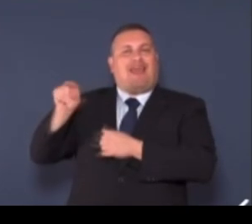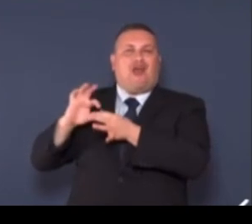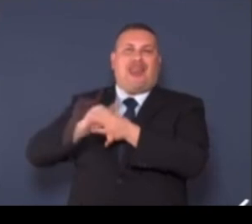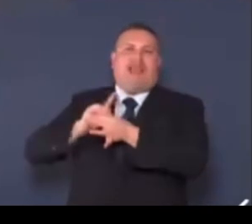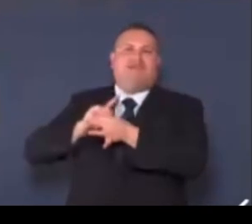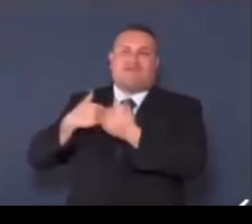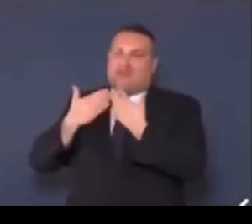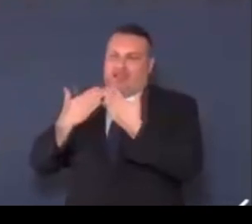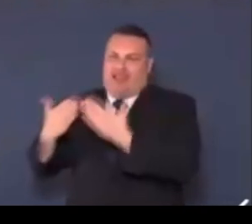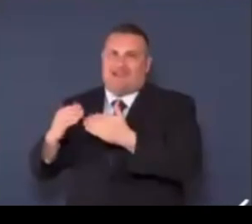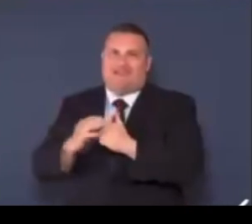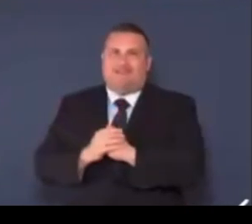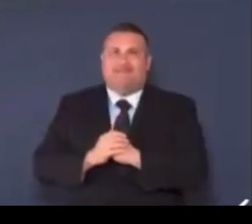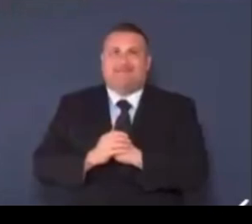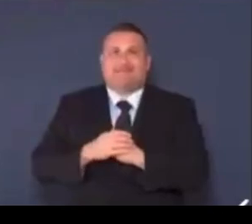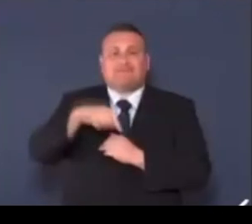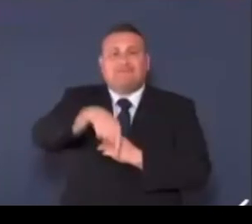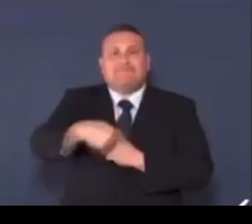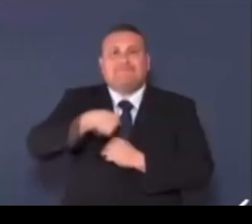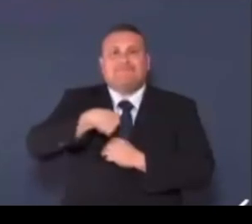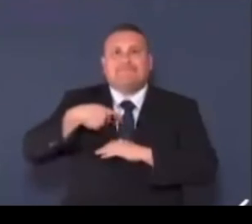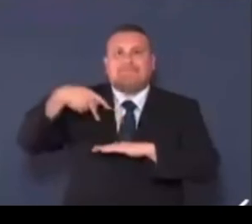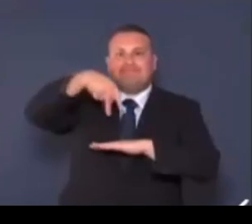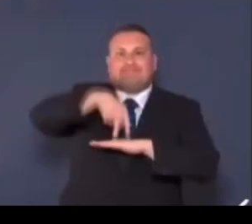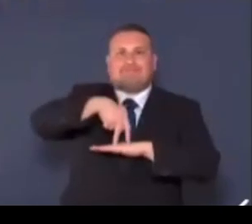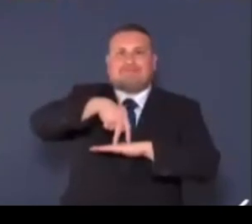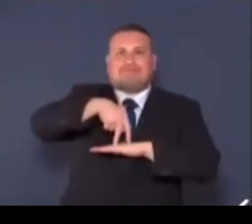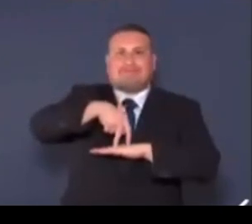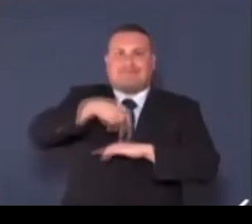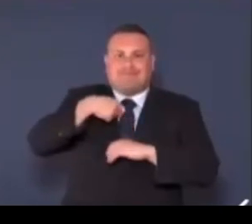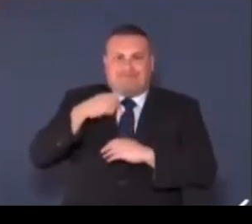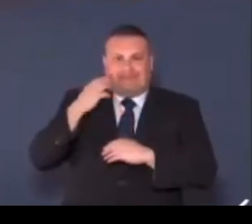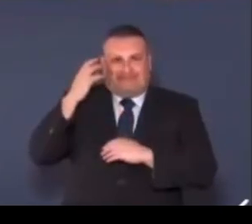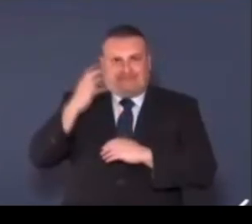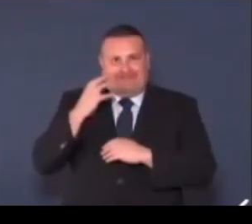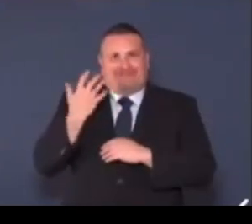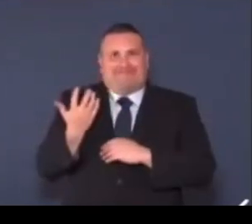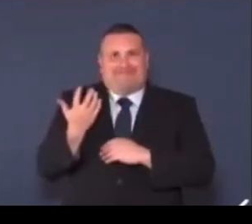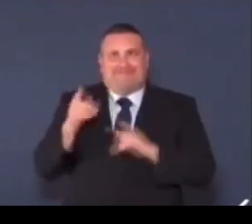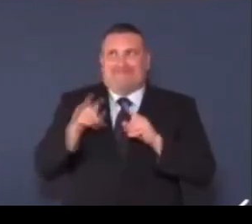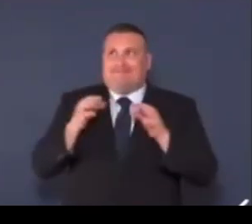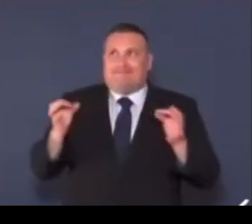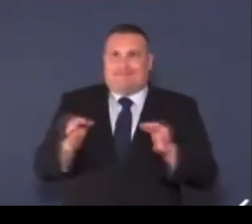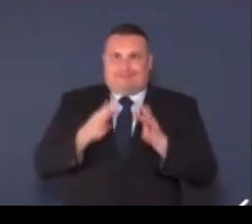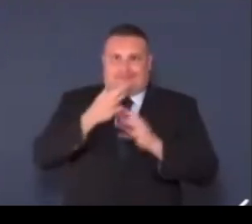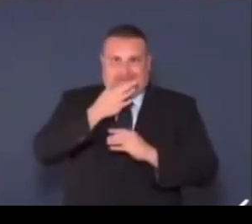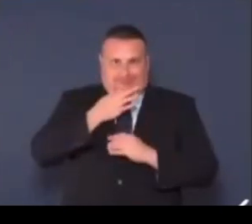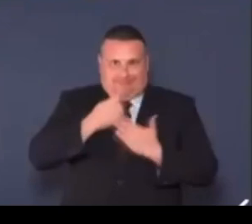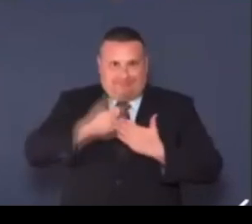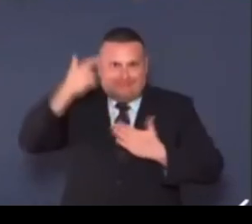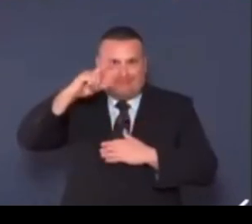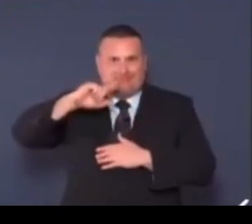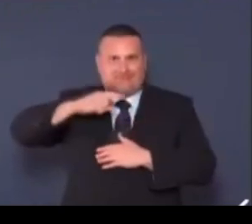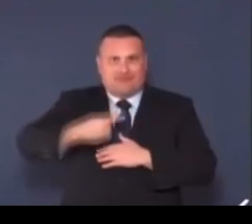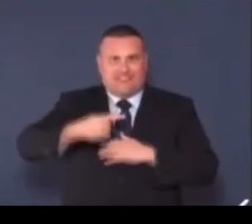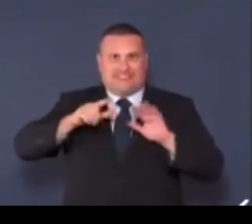Per me è un grande onore essere qui oggi in un evento così importante e prestigioso come il G7, in una